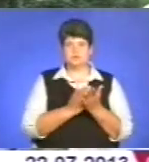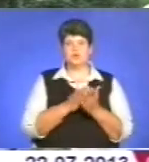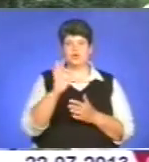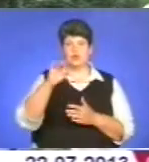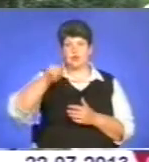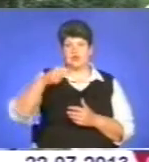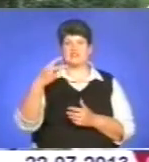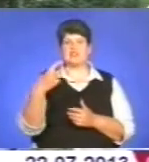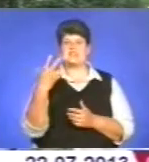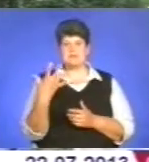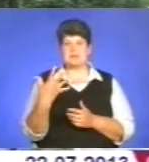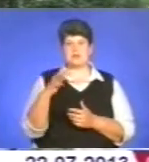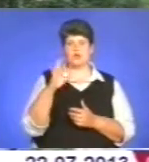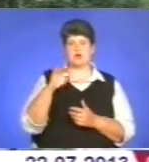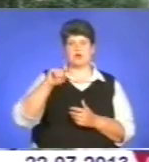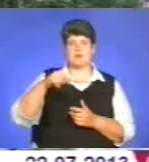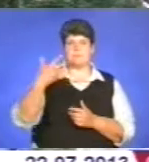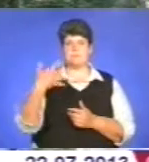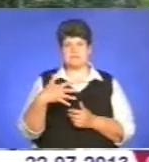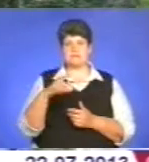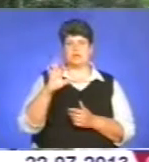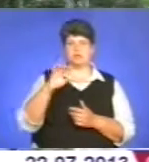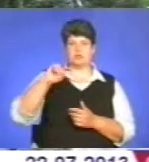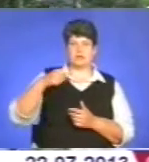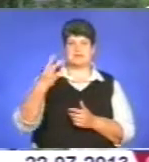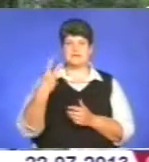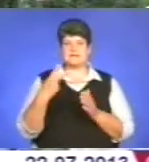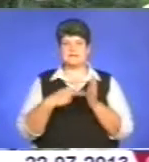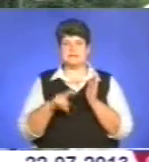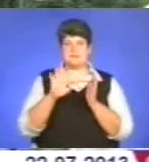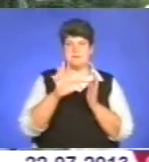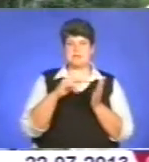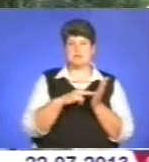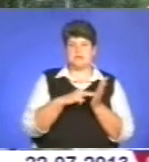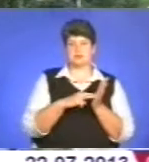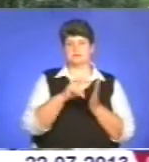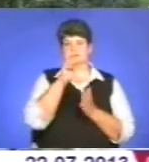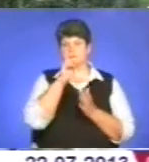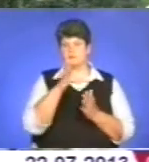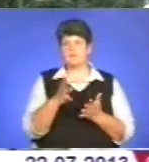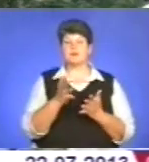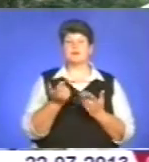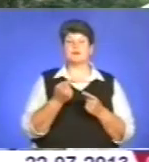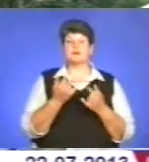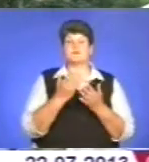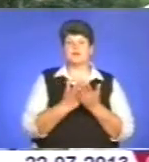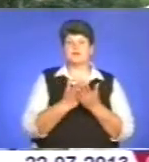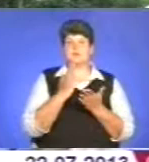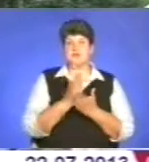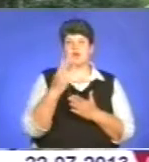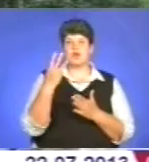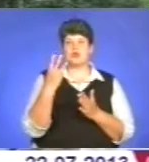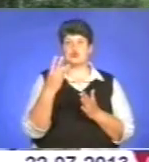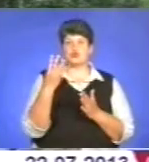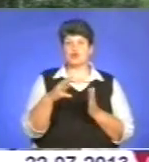,25, 0,50, 0,75 ставки посадових окладів. На сьогоднішній день залишилося в службі 48 чоловік.